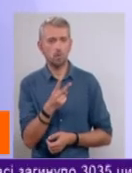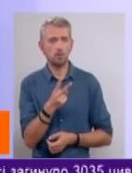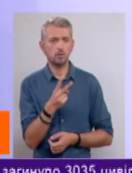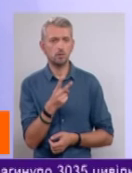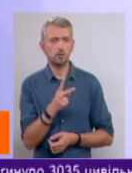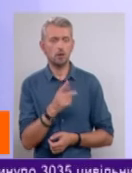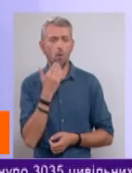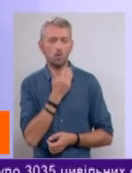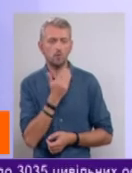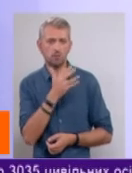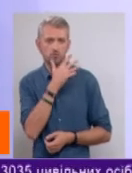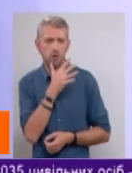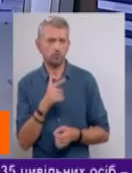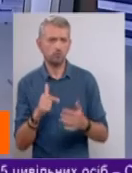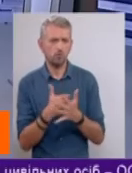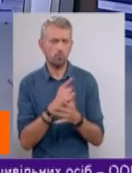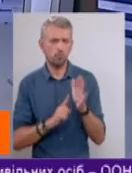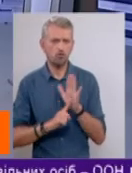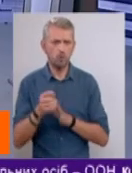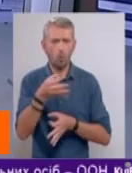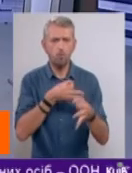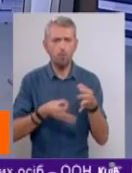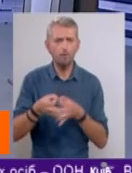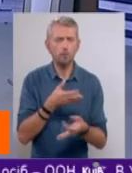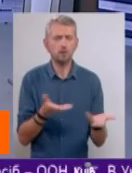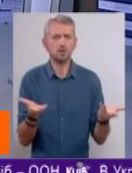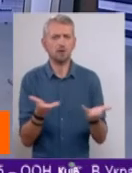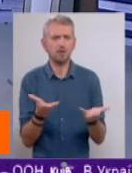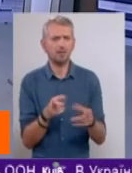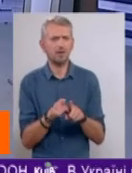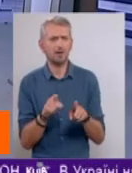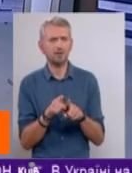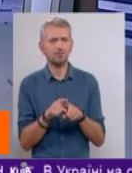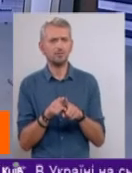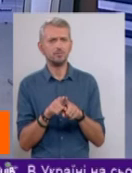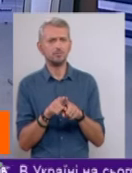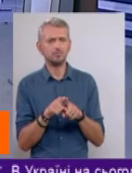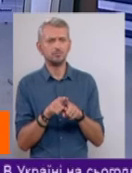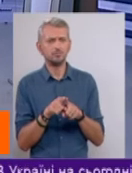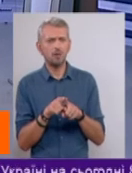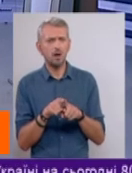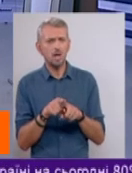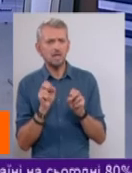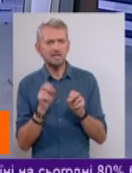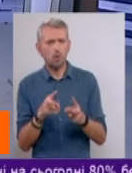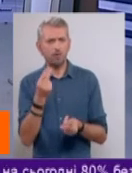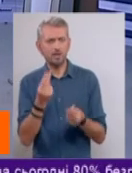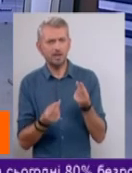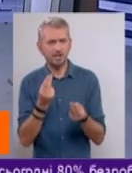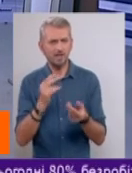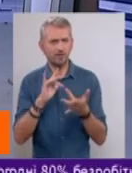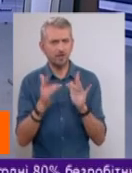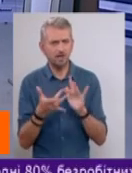що останнім часом знову таки почали обговорюватися якісь такі ризиковані ігри в